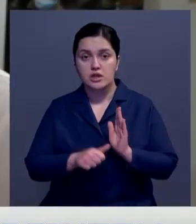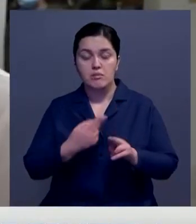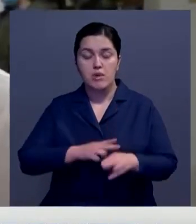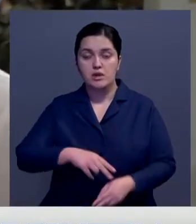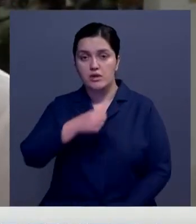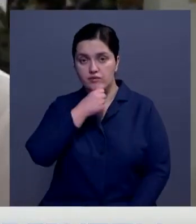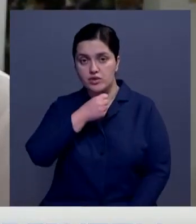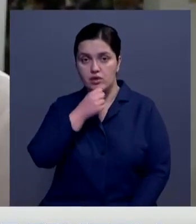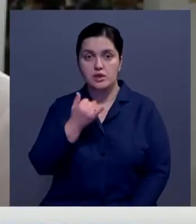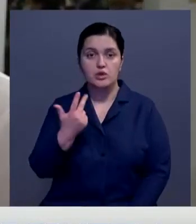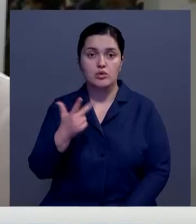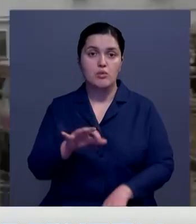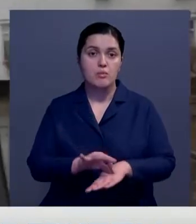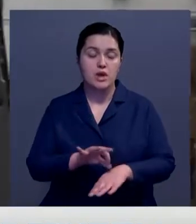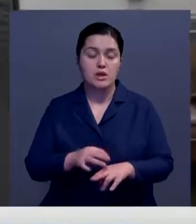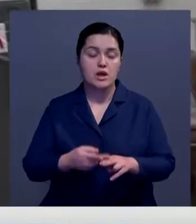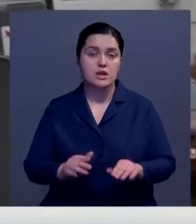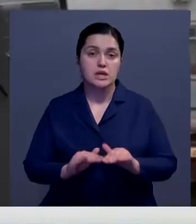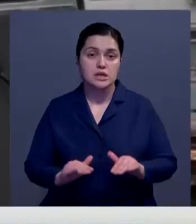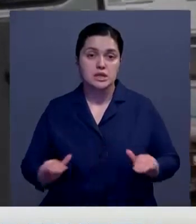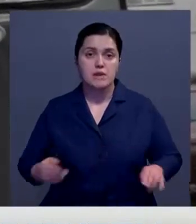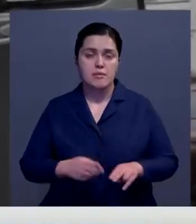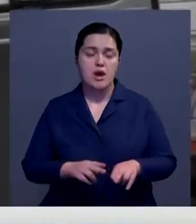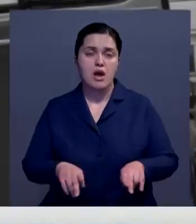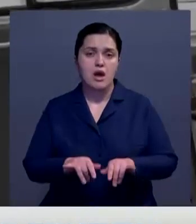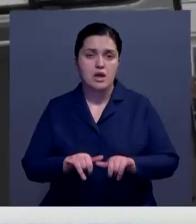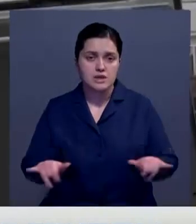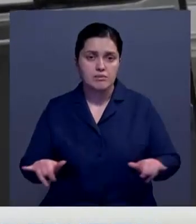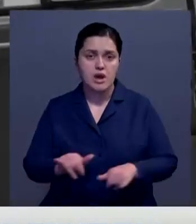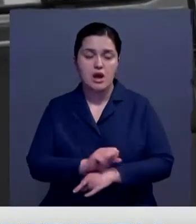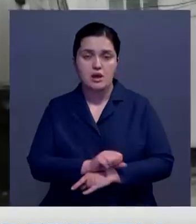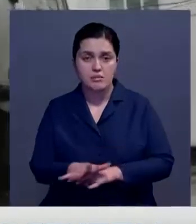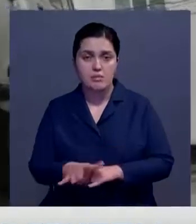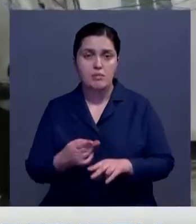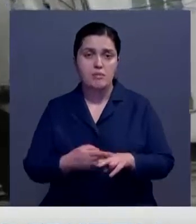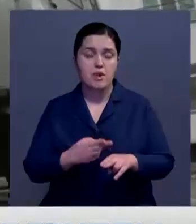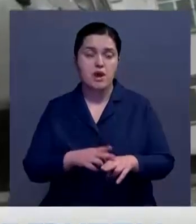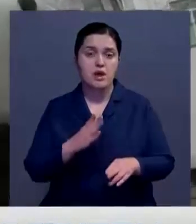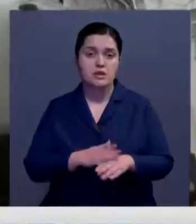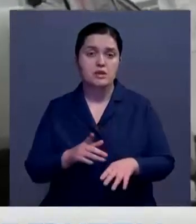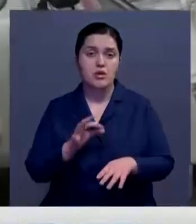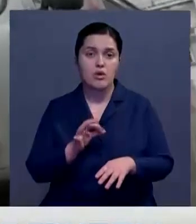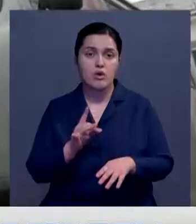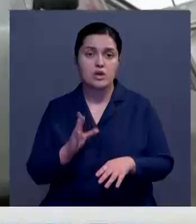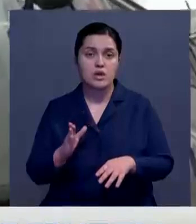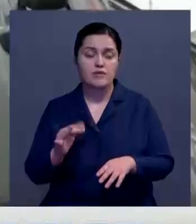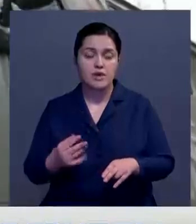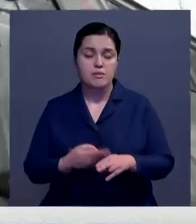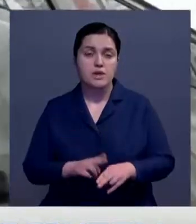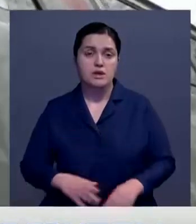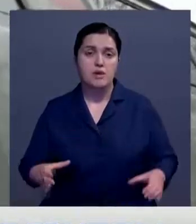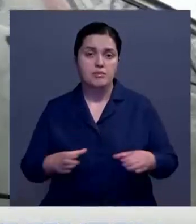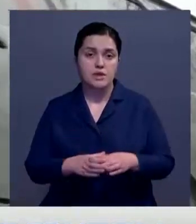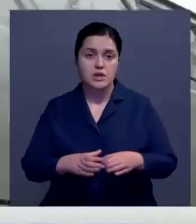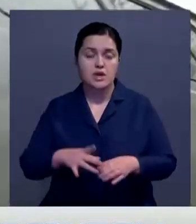взрослых, и трое больных – это детей. Распространение коронавирусной инфекции совпало с сезонной вспышкой ОРВИ, поэтому мобильные бригады